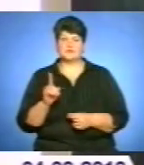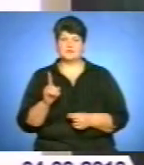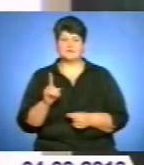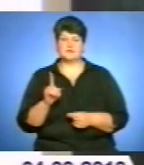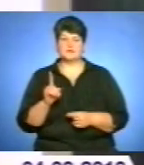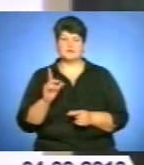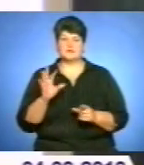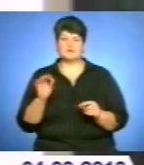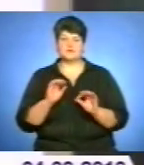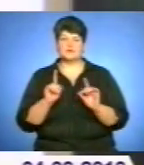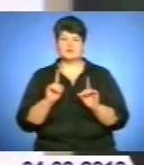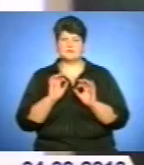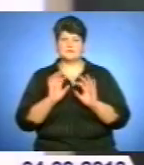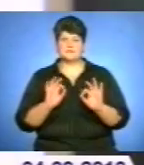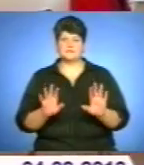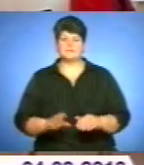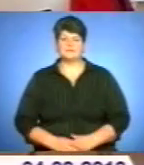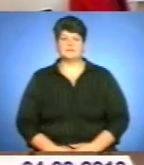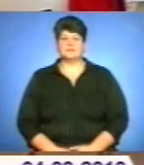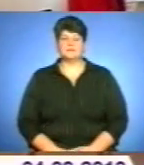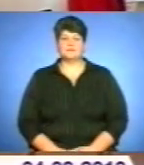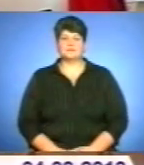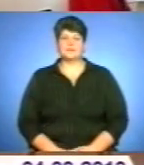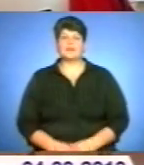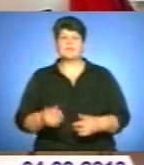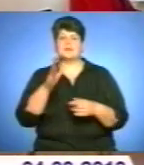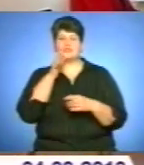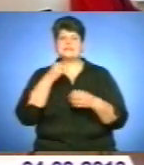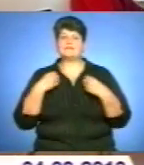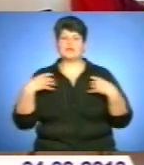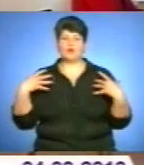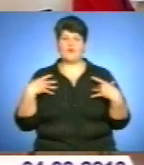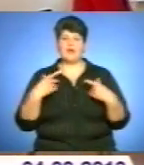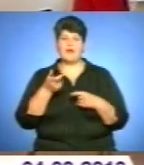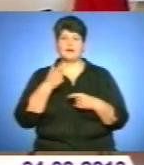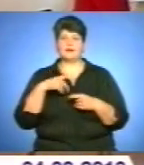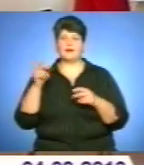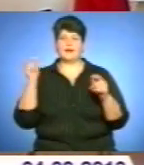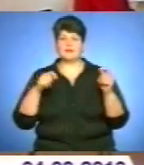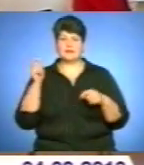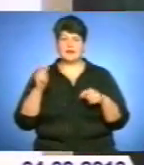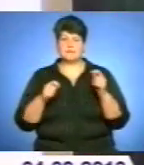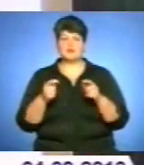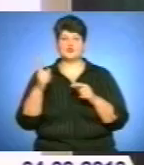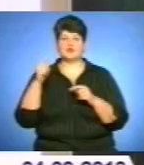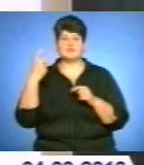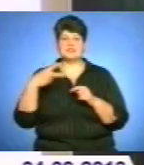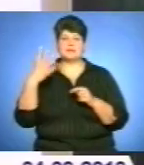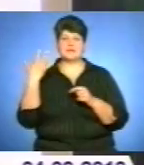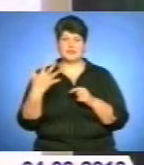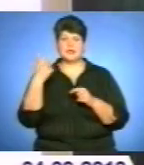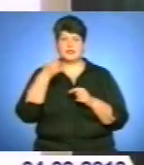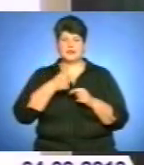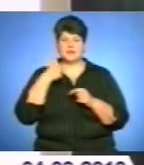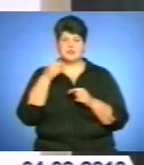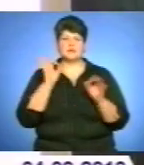розважати. Під час святкової академії, приуроченої до 125-річчя, Василя Барвінського